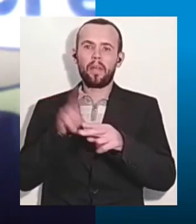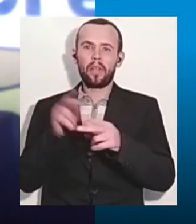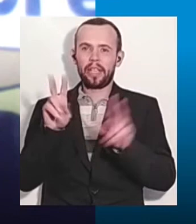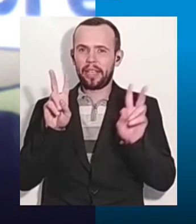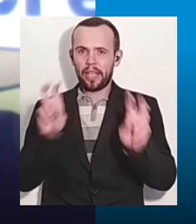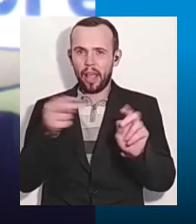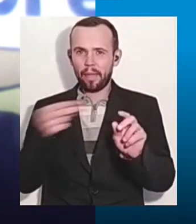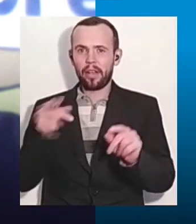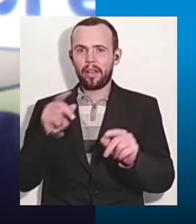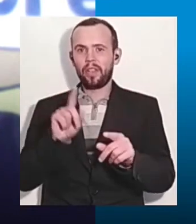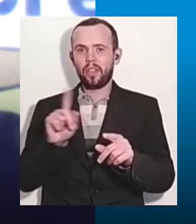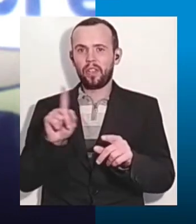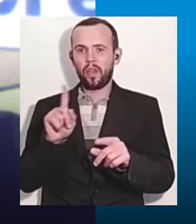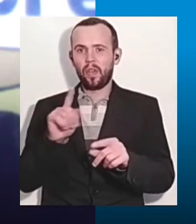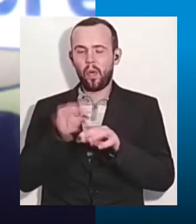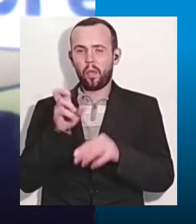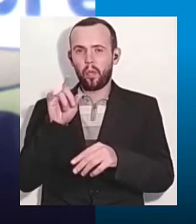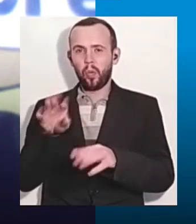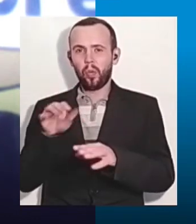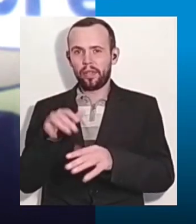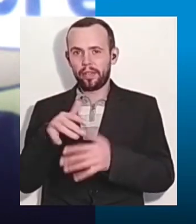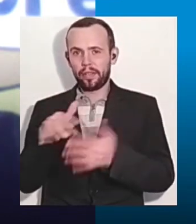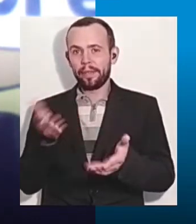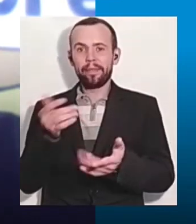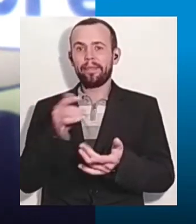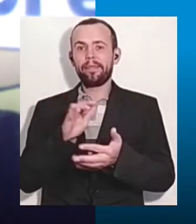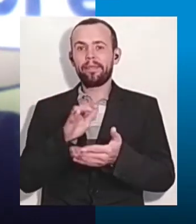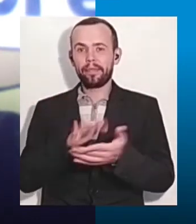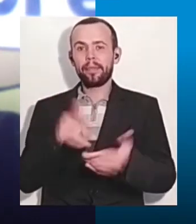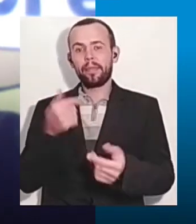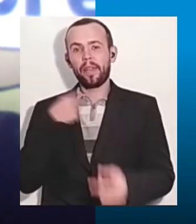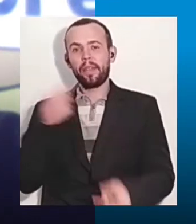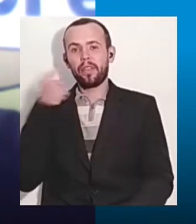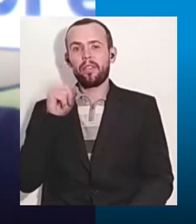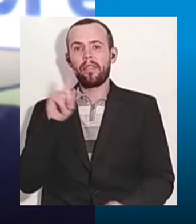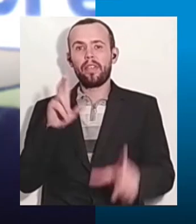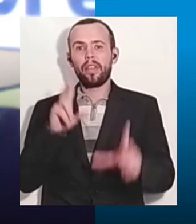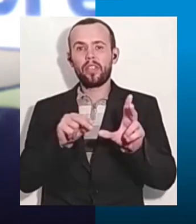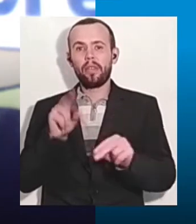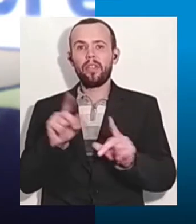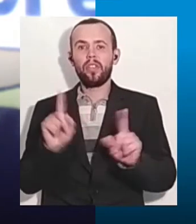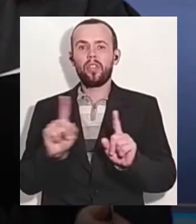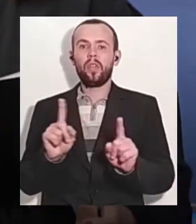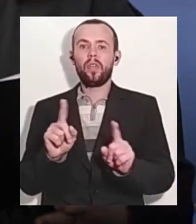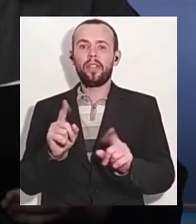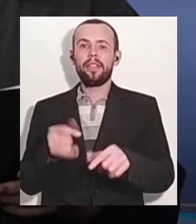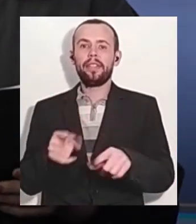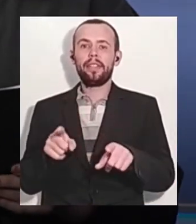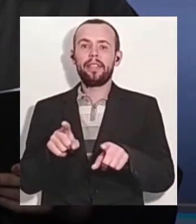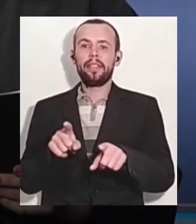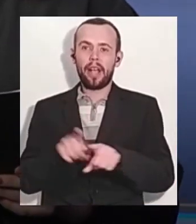і ніхто не хоче на це тратити кошти. Засуджені – це в останню чергу. Ось, як